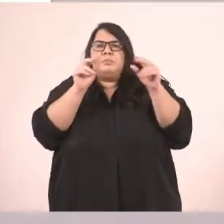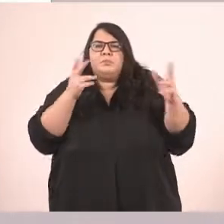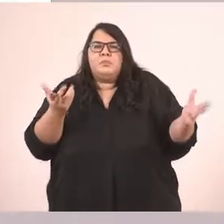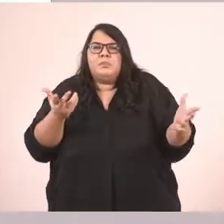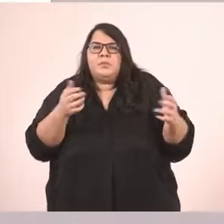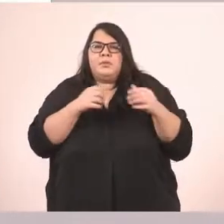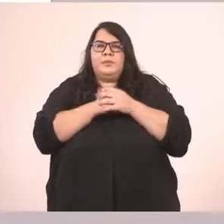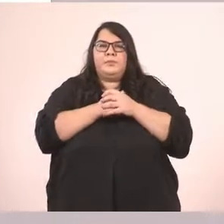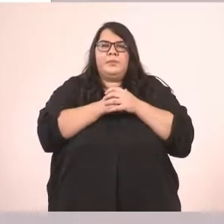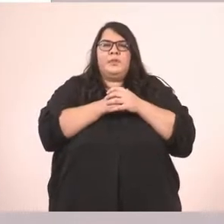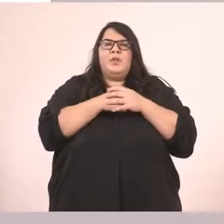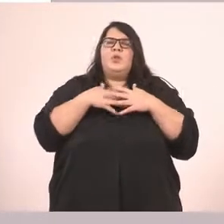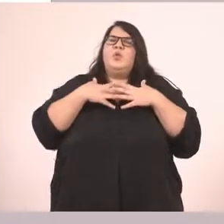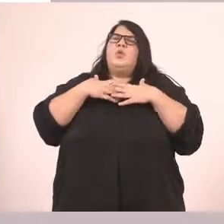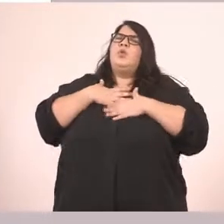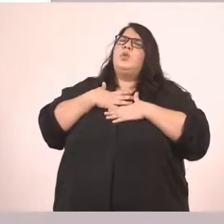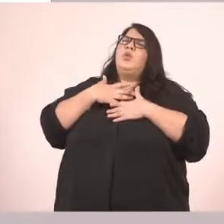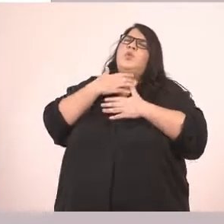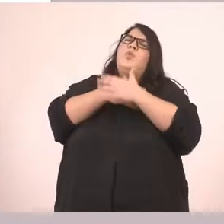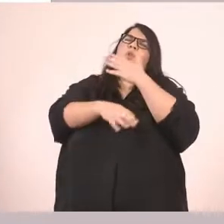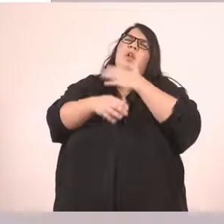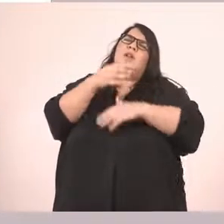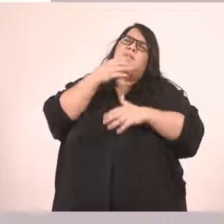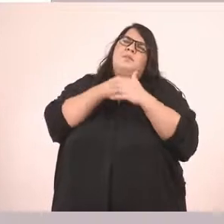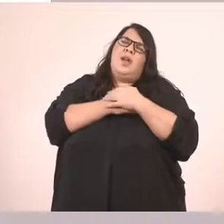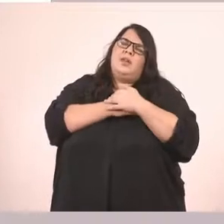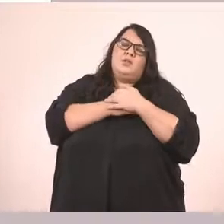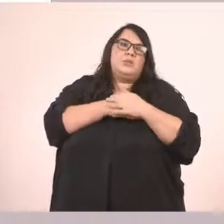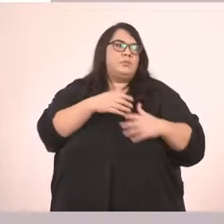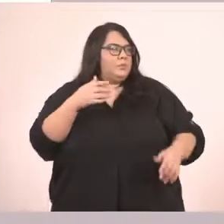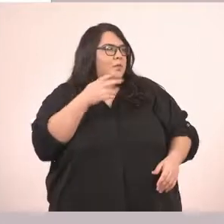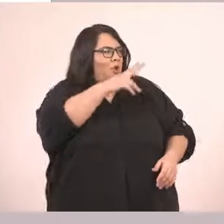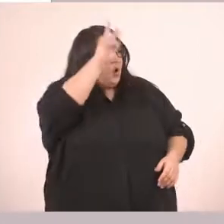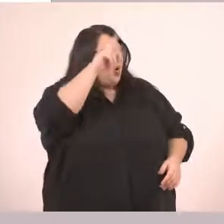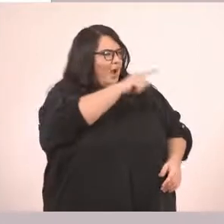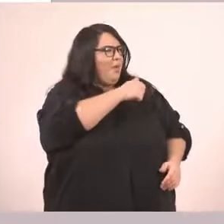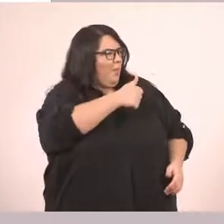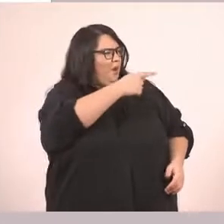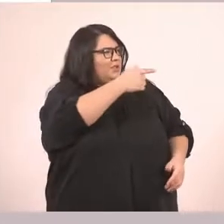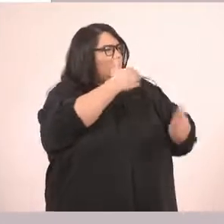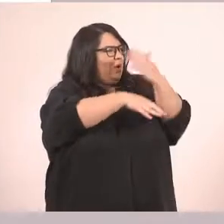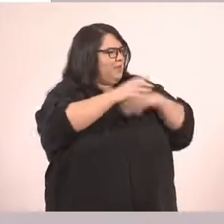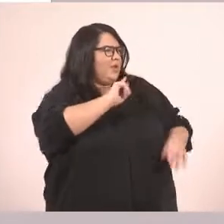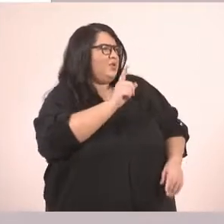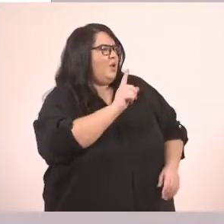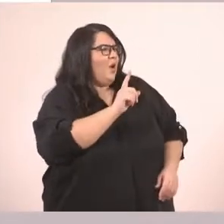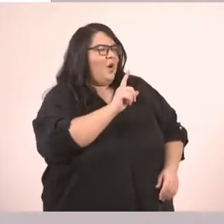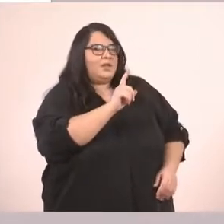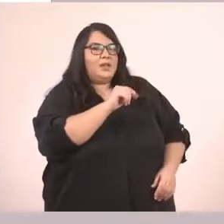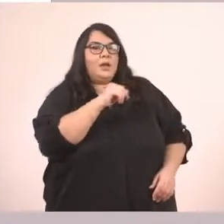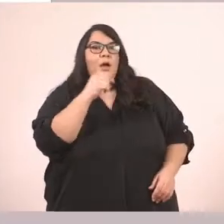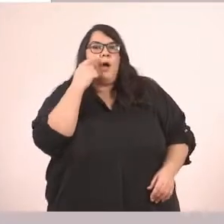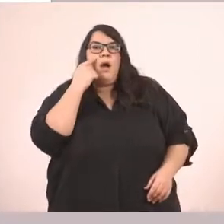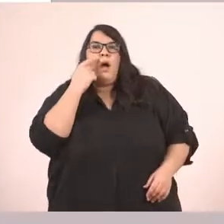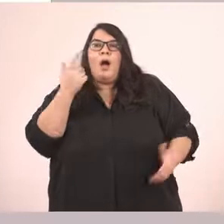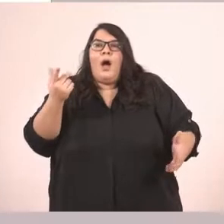«Οουφ, είμαι κουρασμένος. Λουκά, δεν είσαι μόνο εσύ κουρασμένος. Για δείτε.